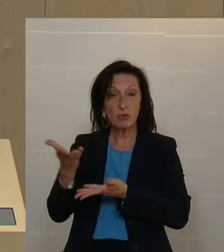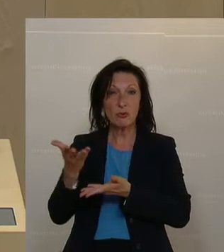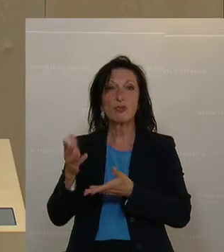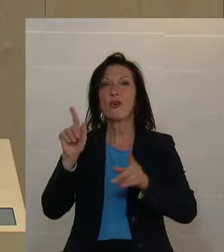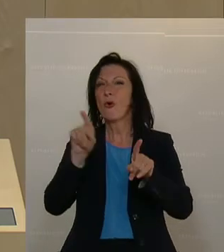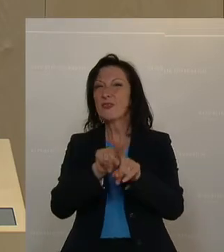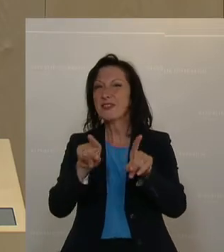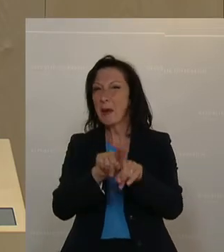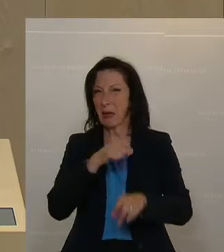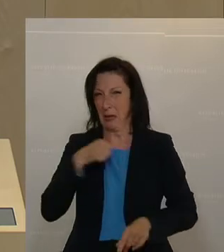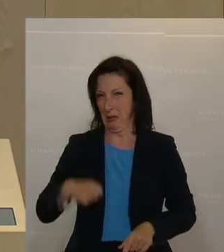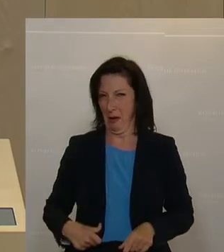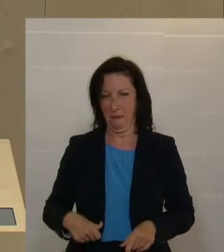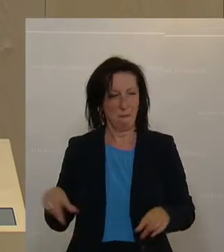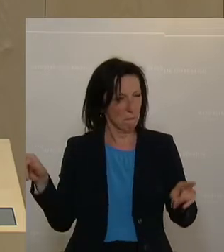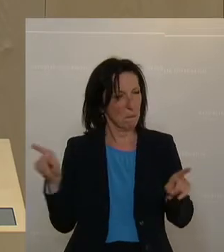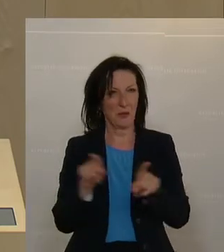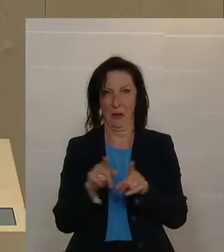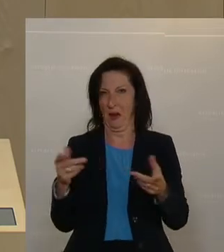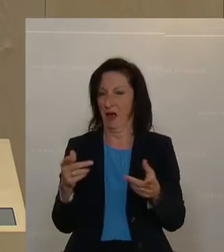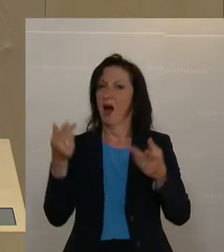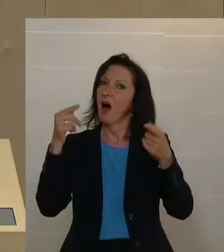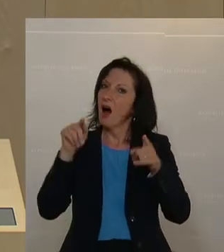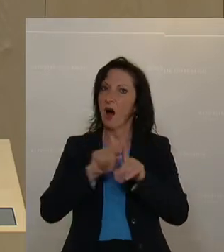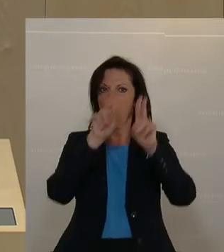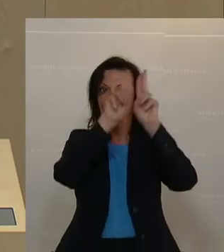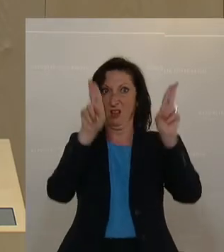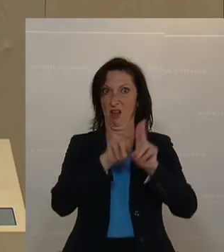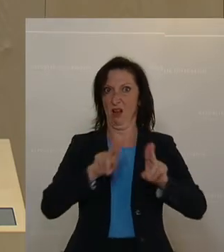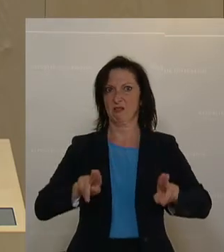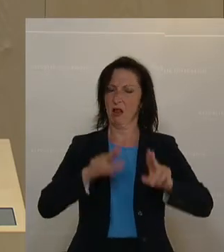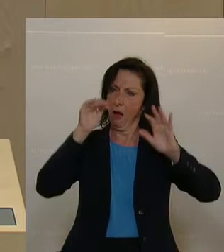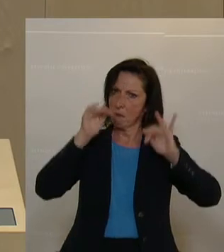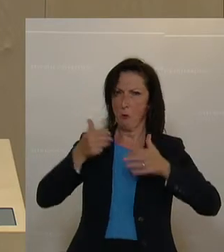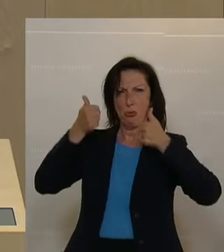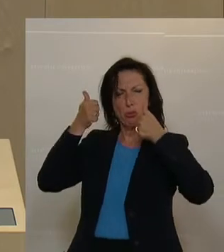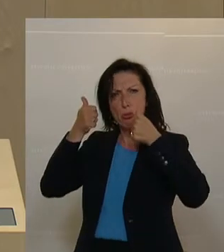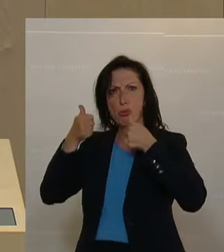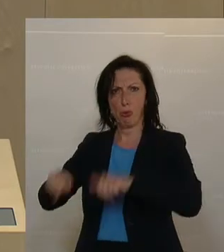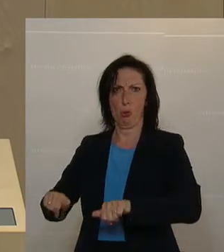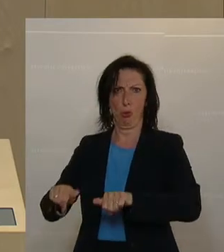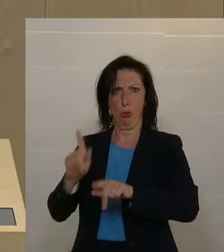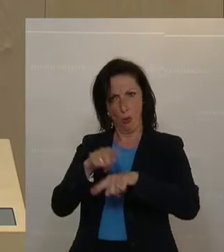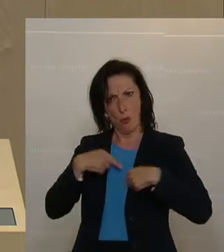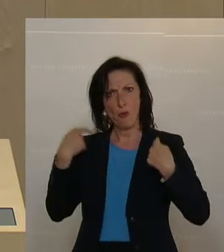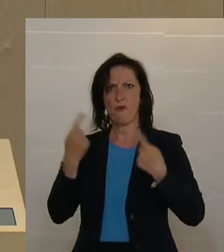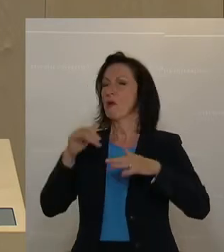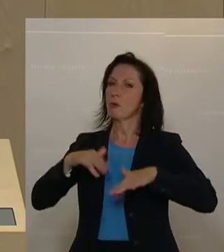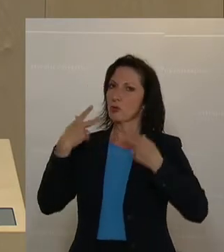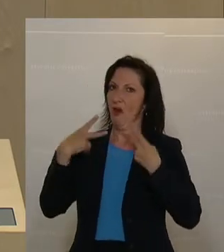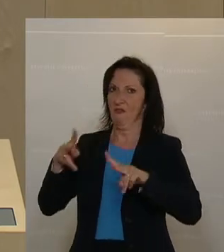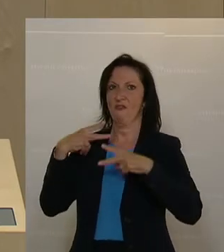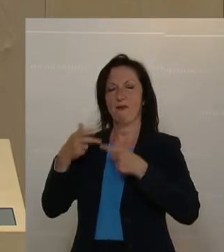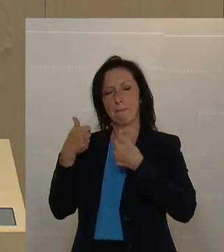auch bei China nicht anders sein, als diesen internationalen Druck aufzubauen und unsererseits auch hochzuhalten.